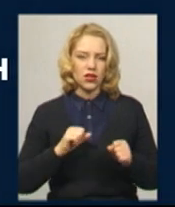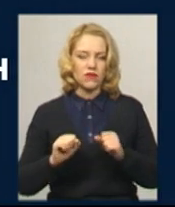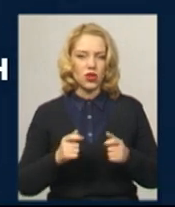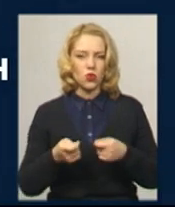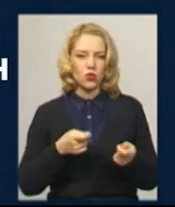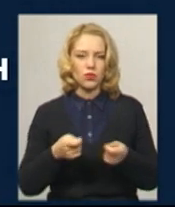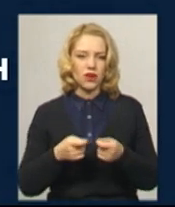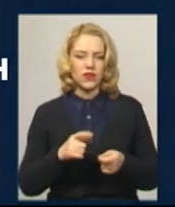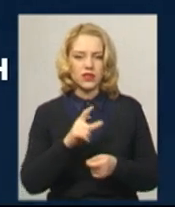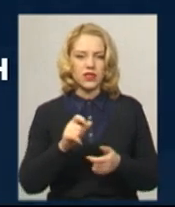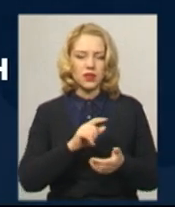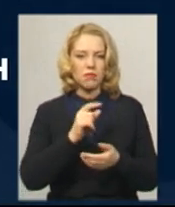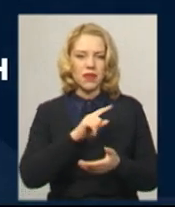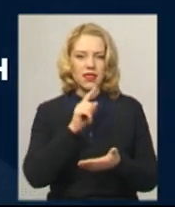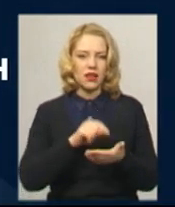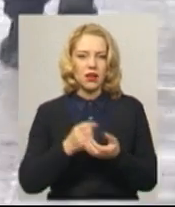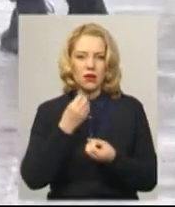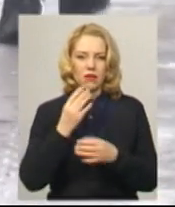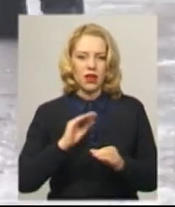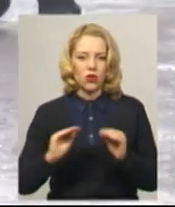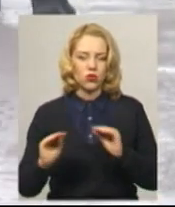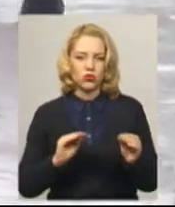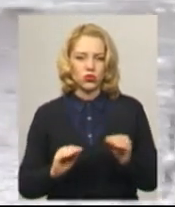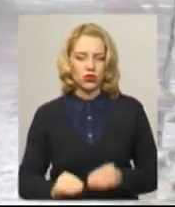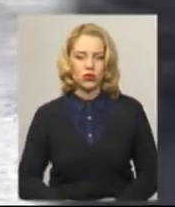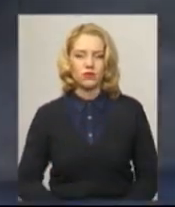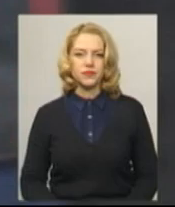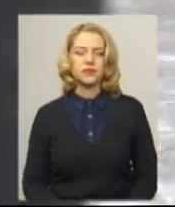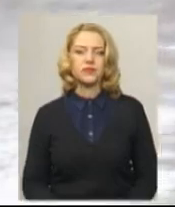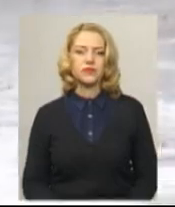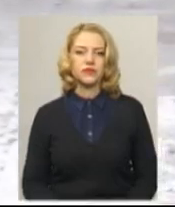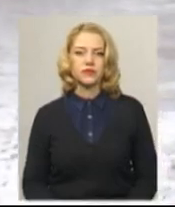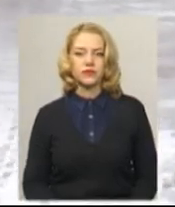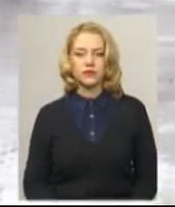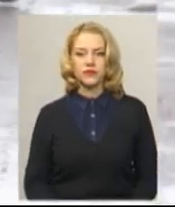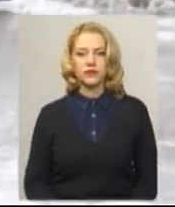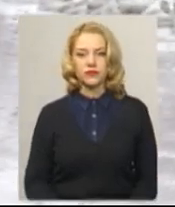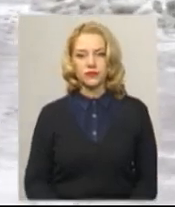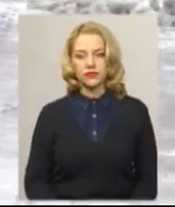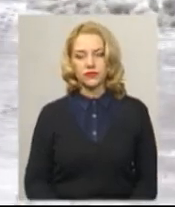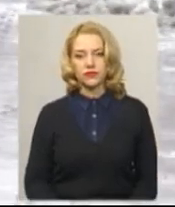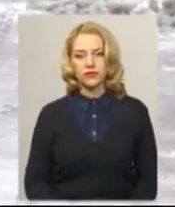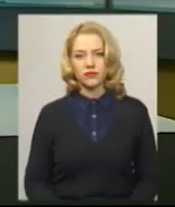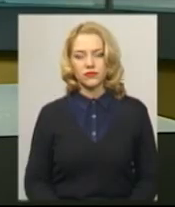благоустрою міста Хмельницької міської ради Олександр Луков. Катерина Шевчук, Андрій Гумений. Новини на Суспільному. Хмельницький.